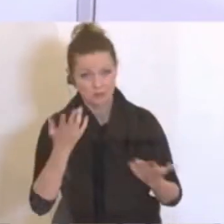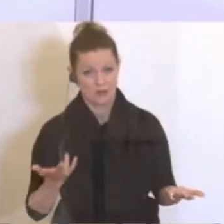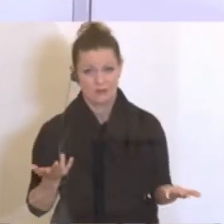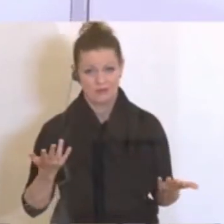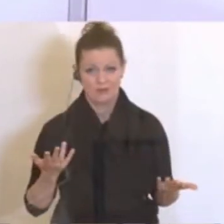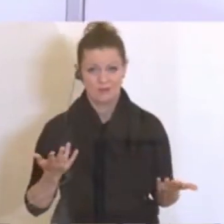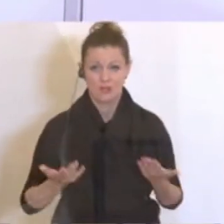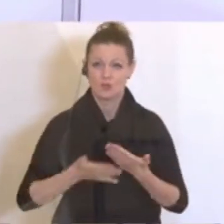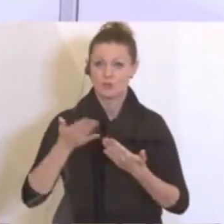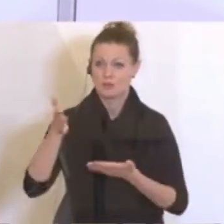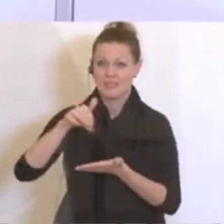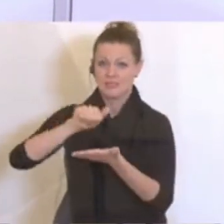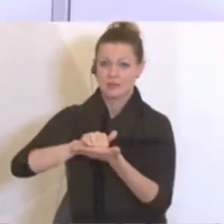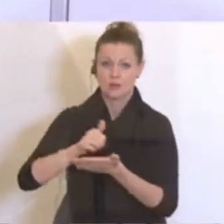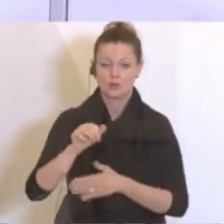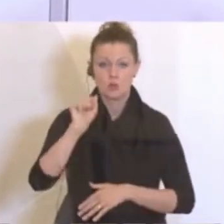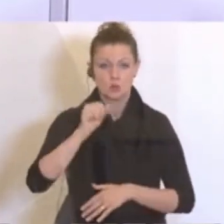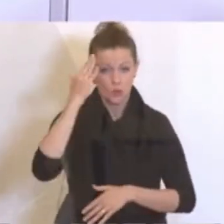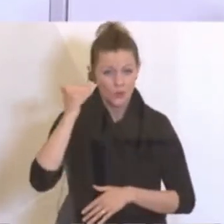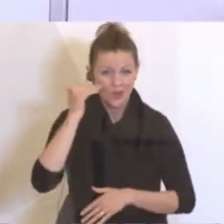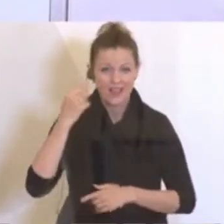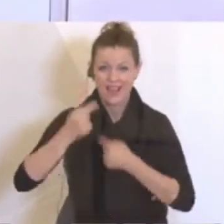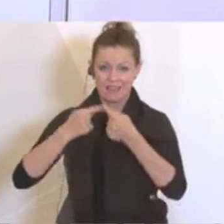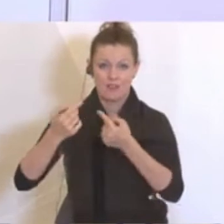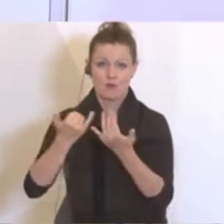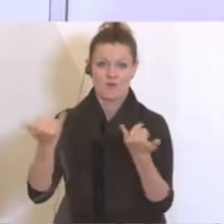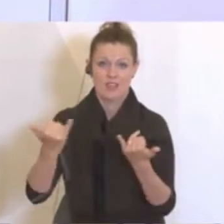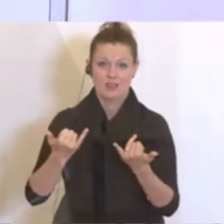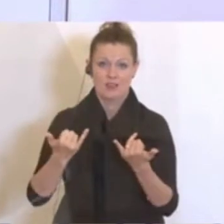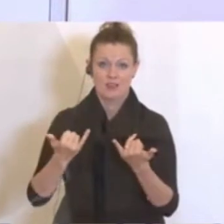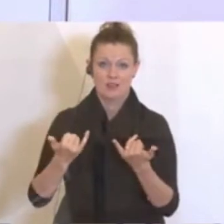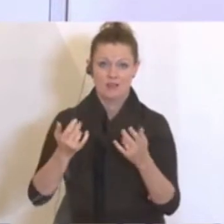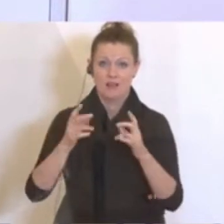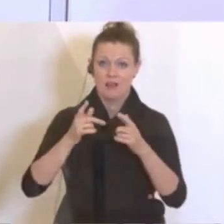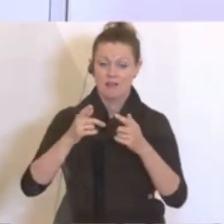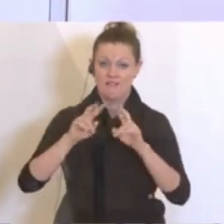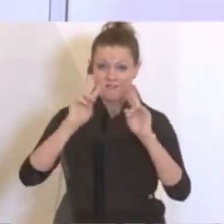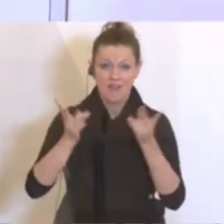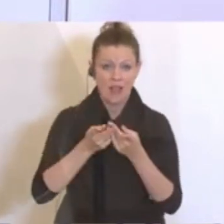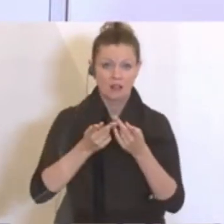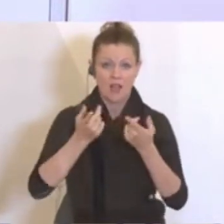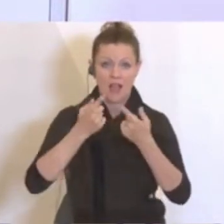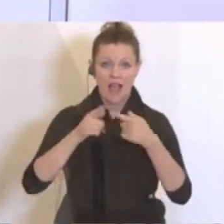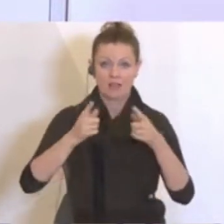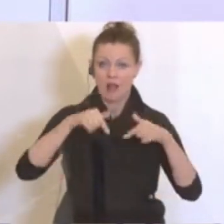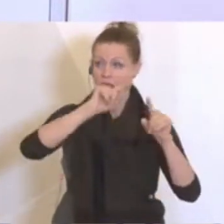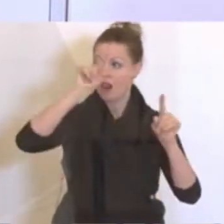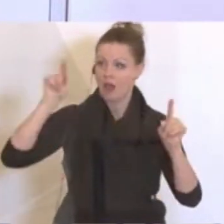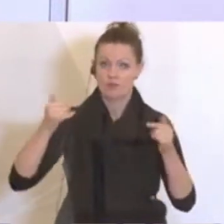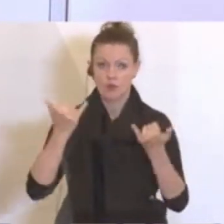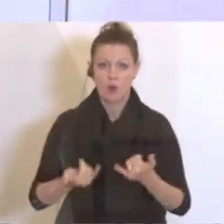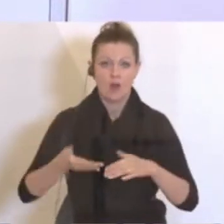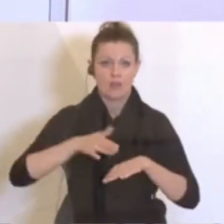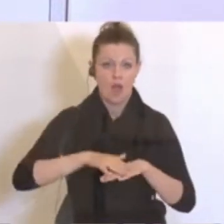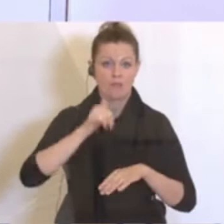Entwicklung in Singapur, in Südkorea, in vielen anderen Ländern dieser Welt an, wo von heute auf